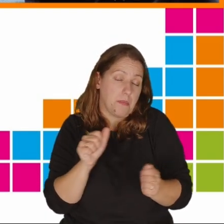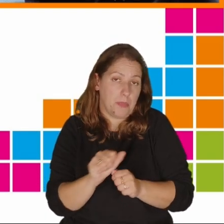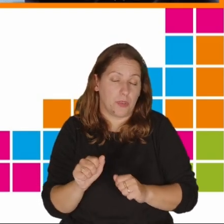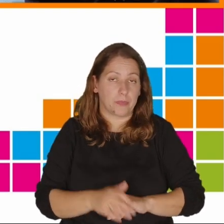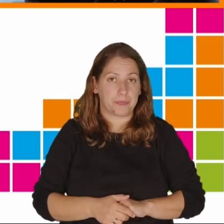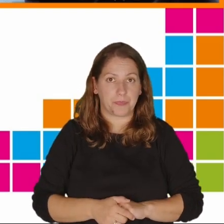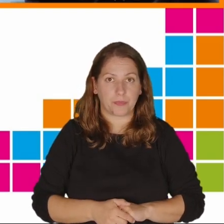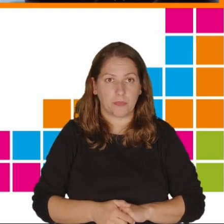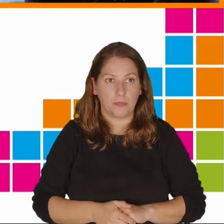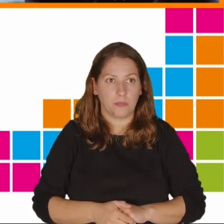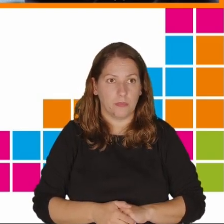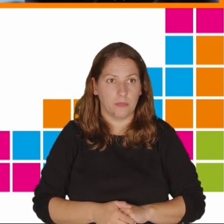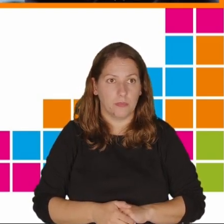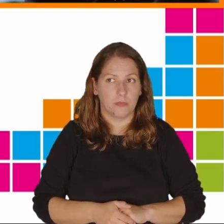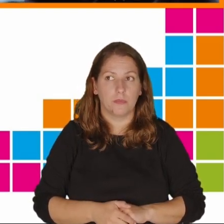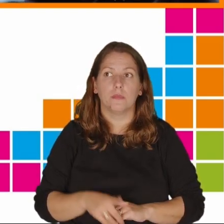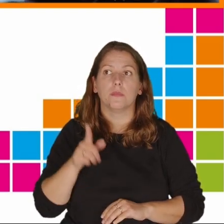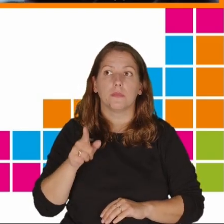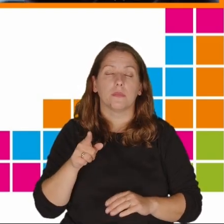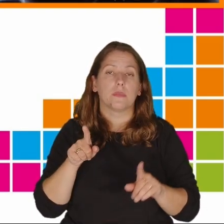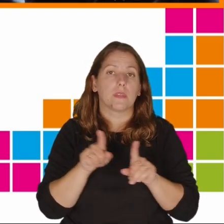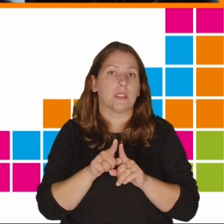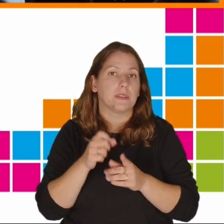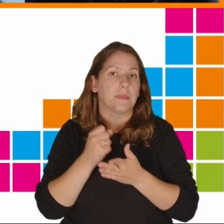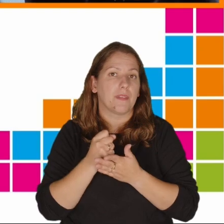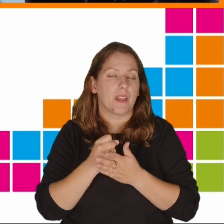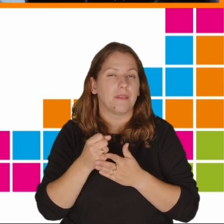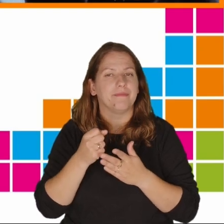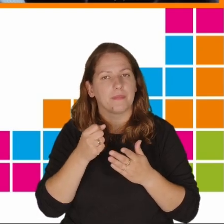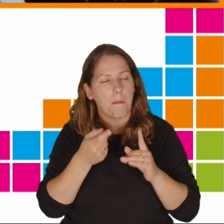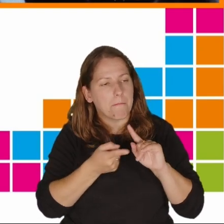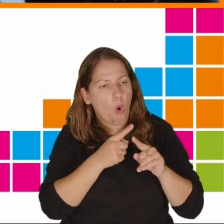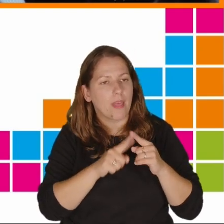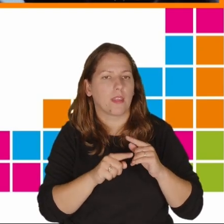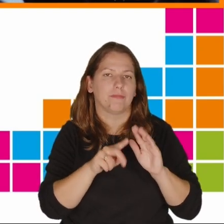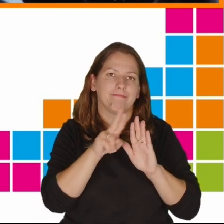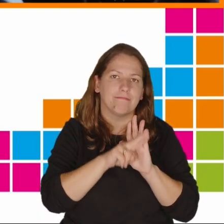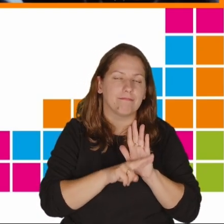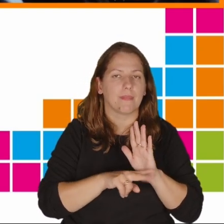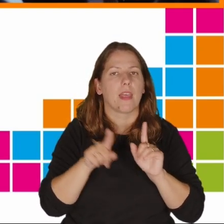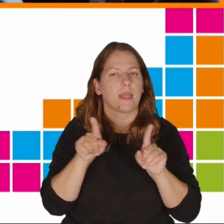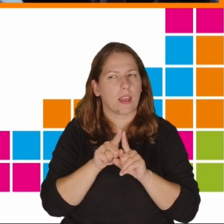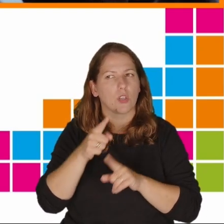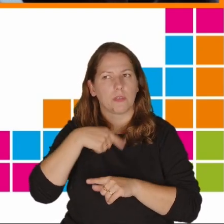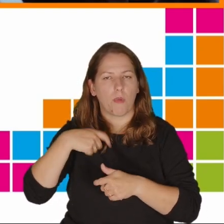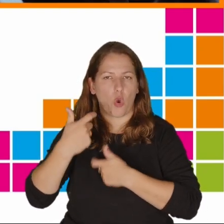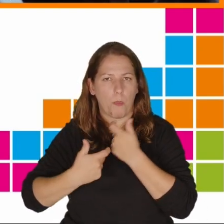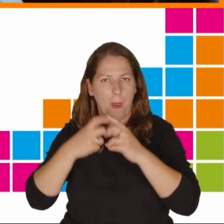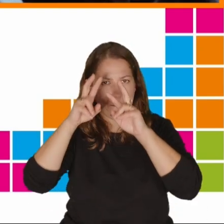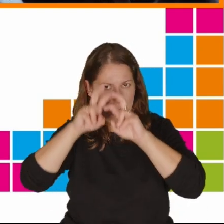To są, jeśli kwestie, chodzi o kwestie polityczne, to tutaj też przeprowadziłam